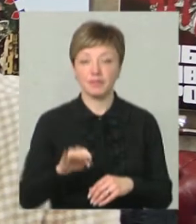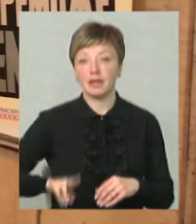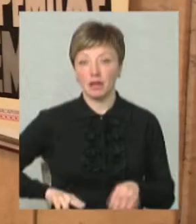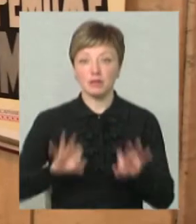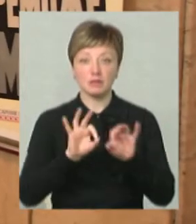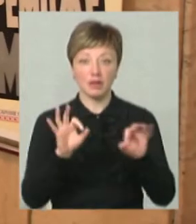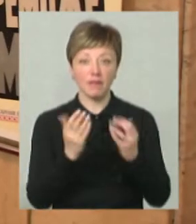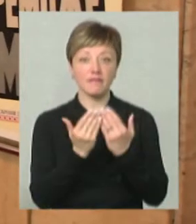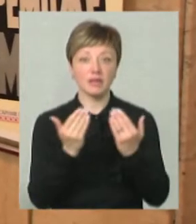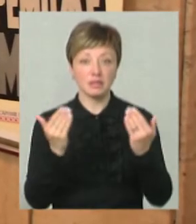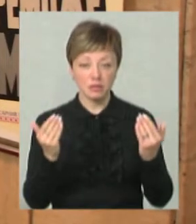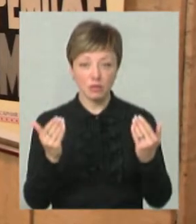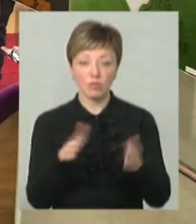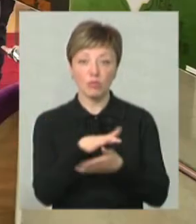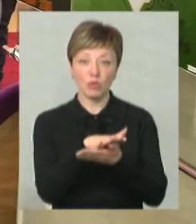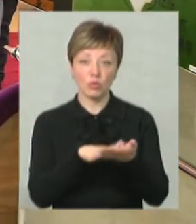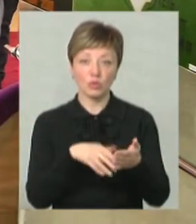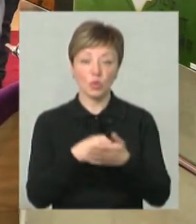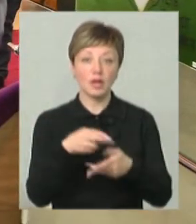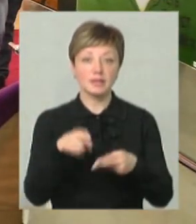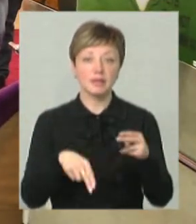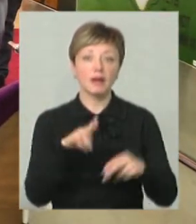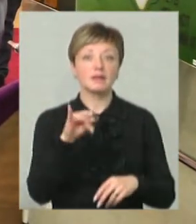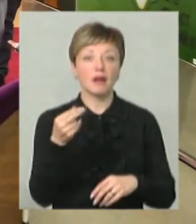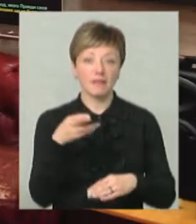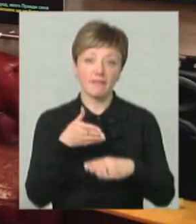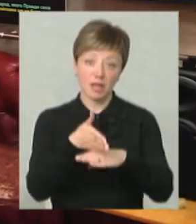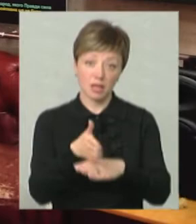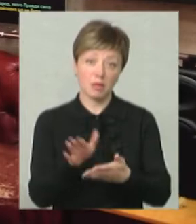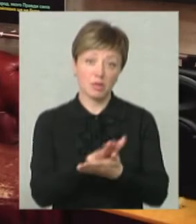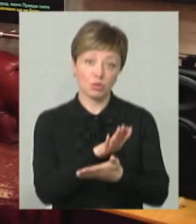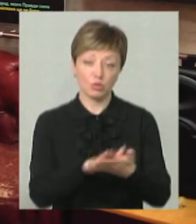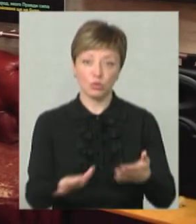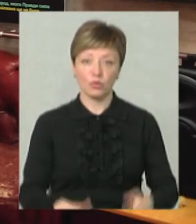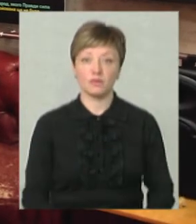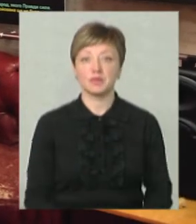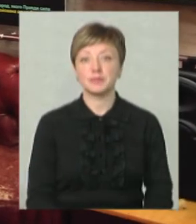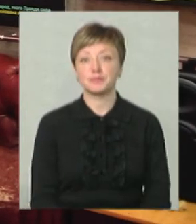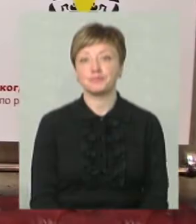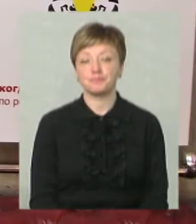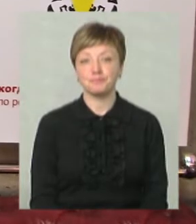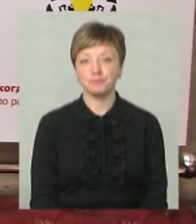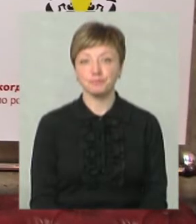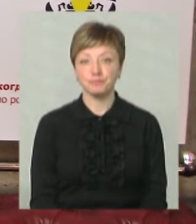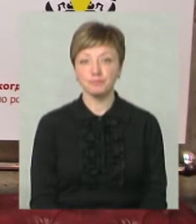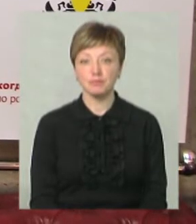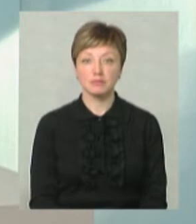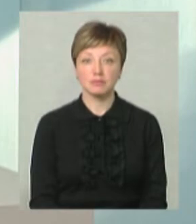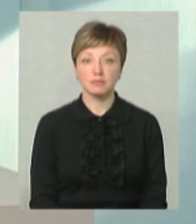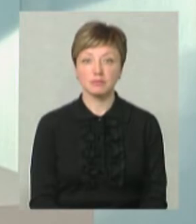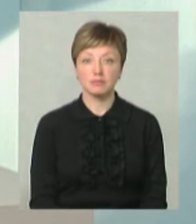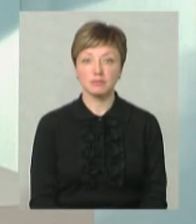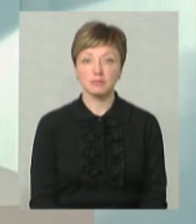Чорноуз, виставка антимонейних плакатів проходитиме до кінця травня. Вхід безкоштовний. Михайло Жила, Юрій Чорний. Новини на Суспільному. Хмельницький.